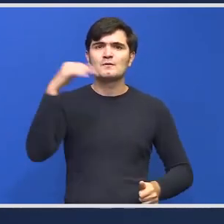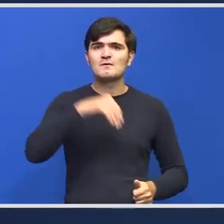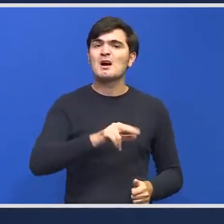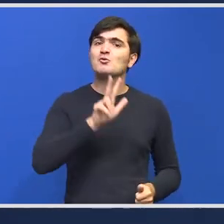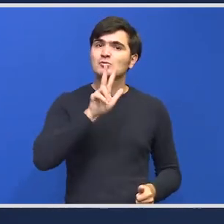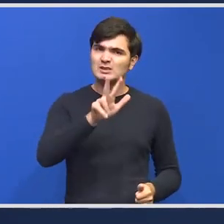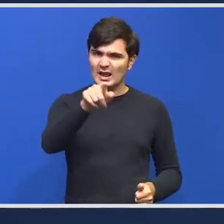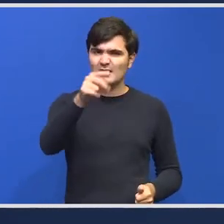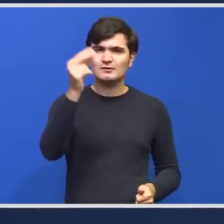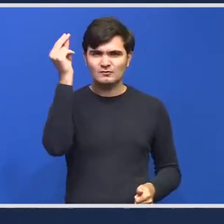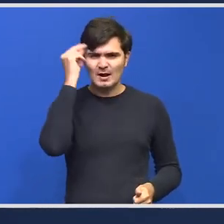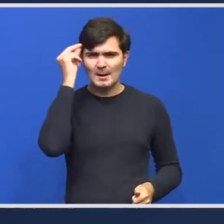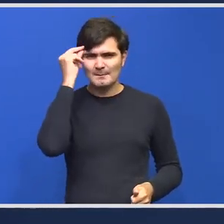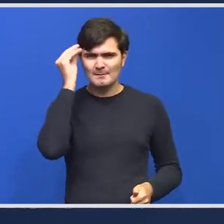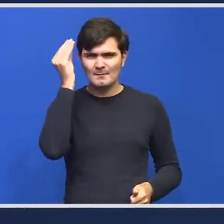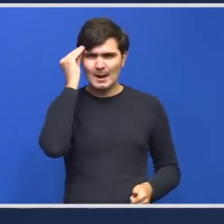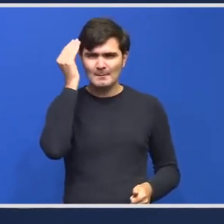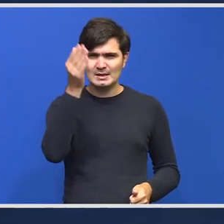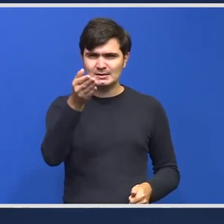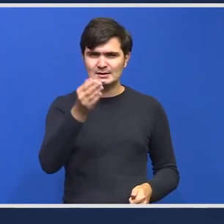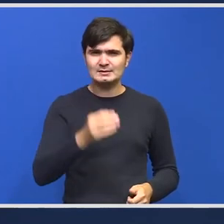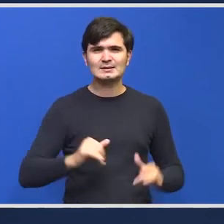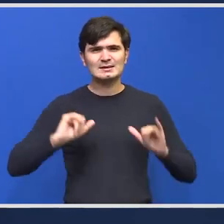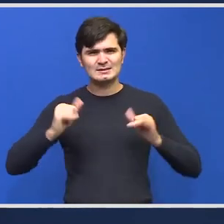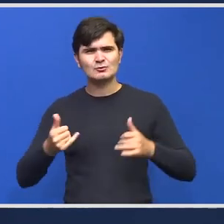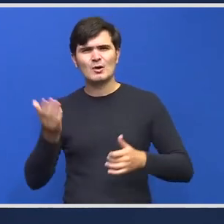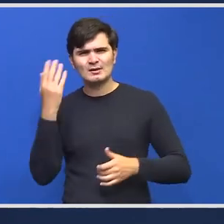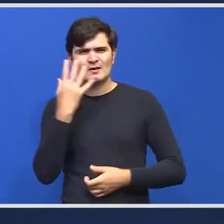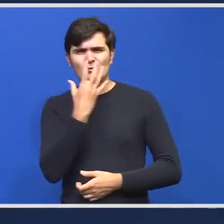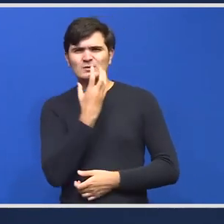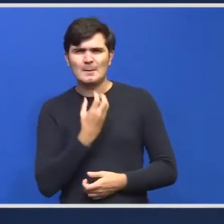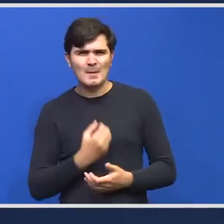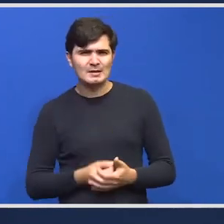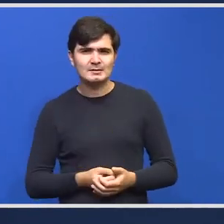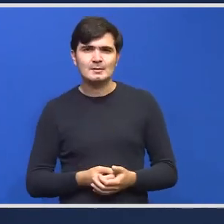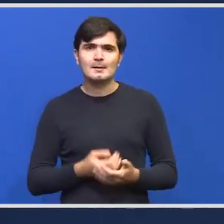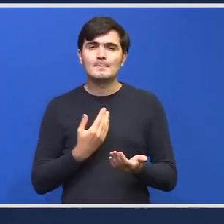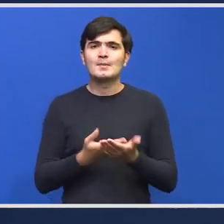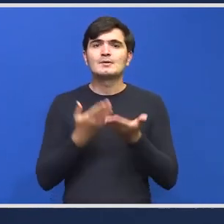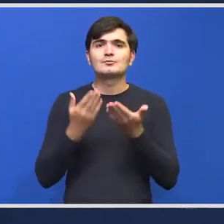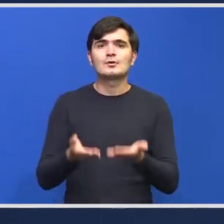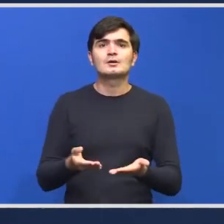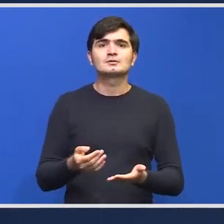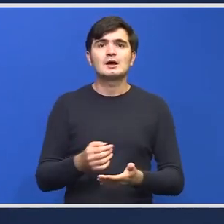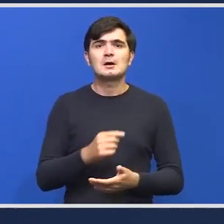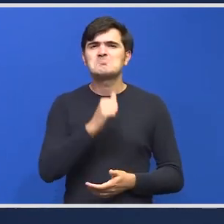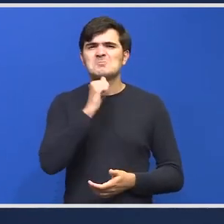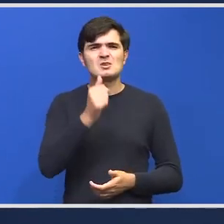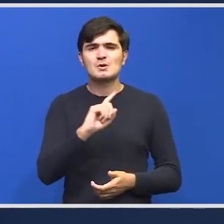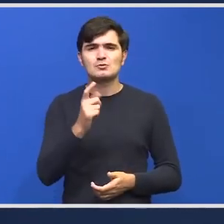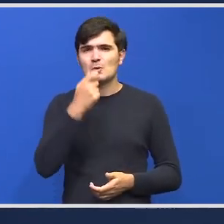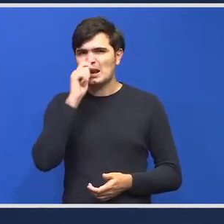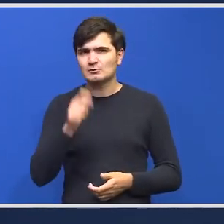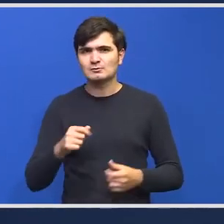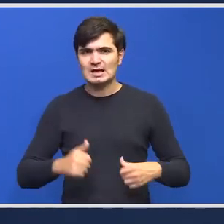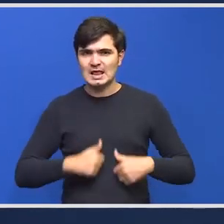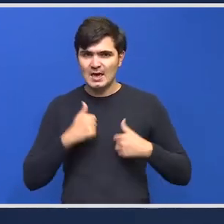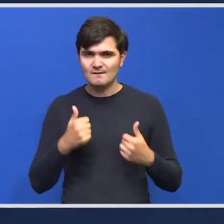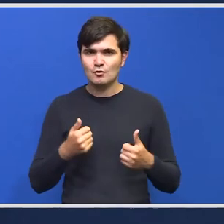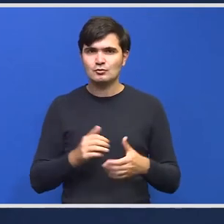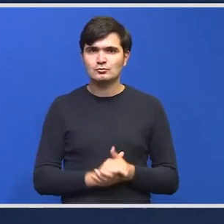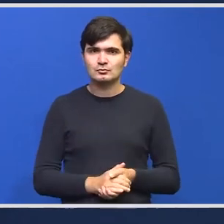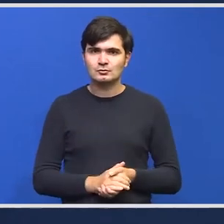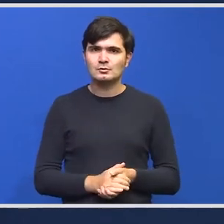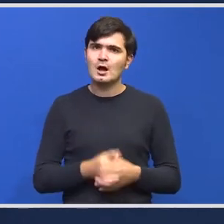că situația a fost dramatică motiv pentru că nu a renunțat nimeni la efortul și se